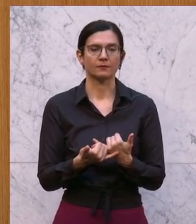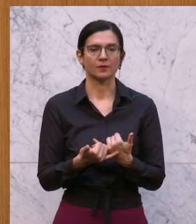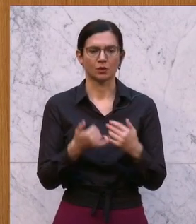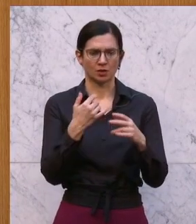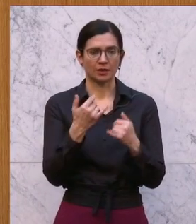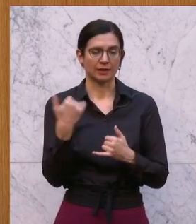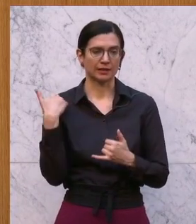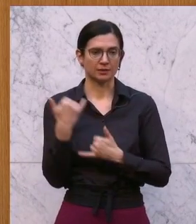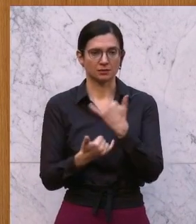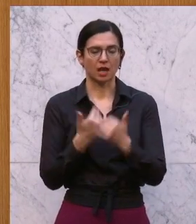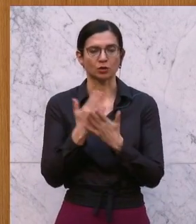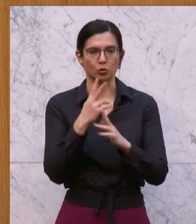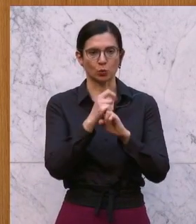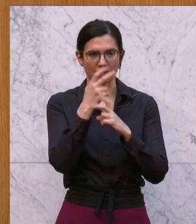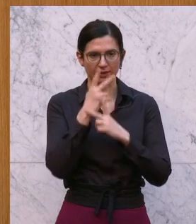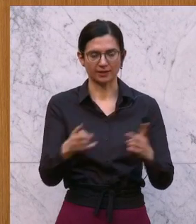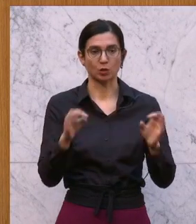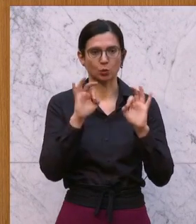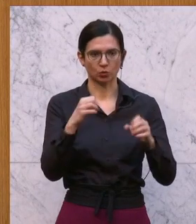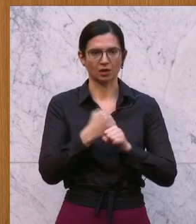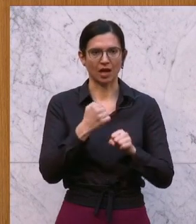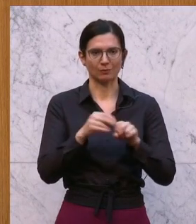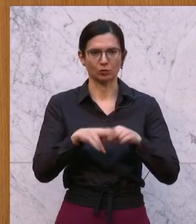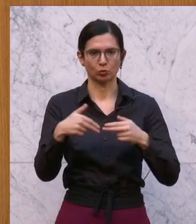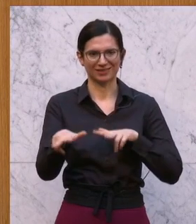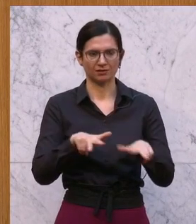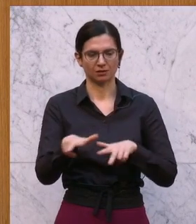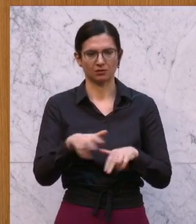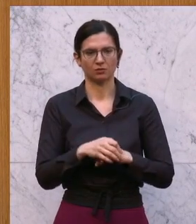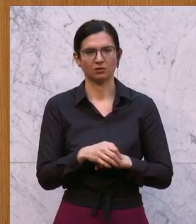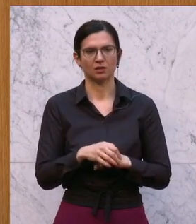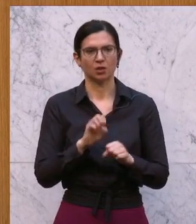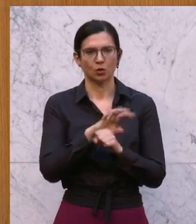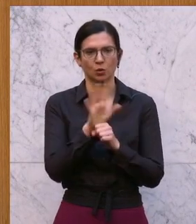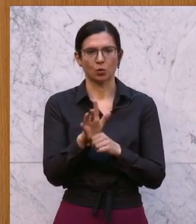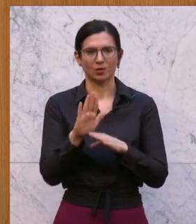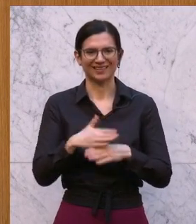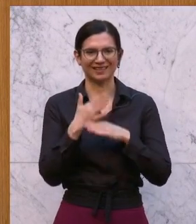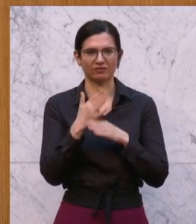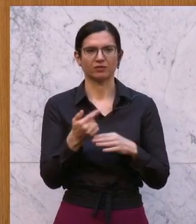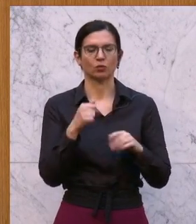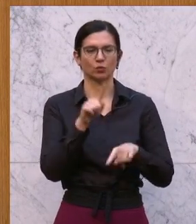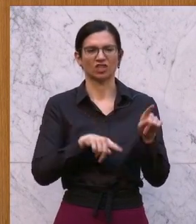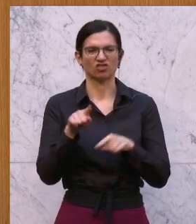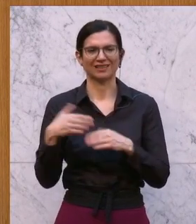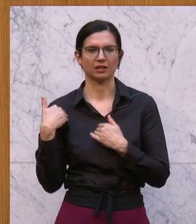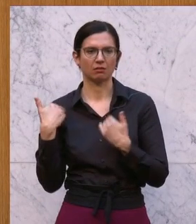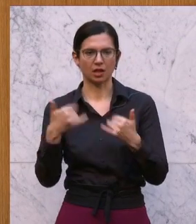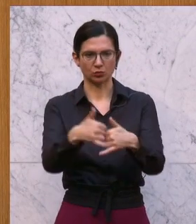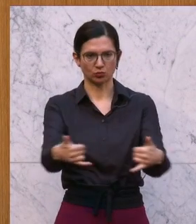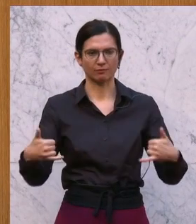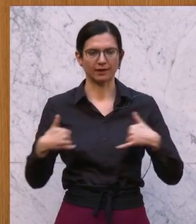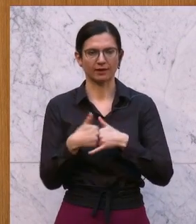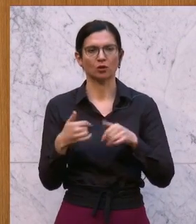Österreich erfahren, dank der guten Arbeit dieser Bundesregierung bei der Corona-Hilfen, bei den verschiedenen Entlastungspaketen